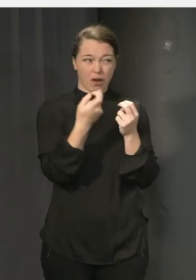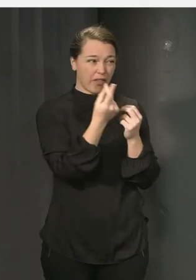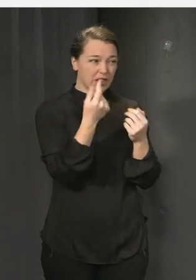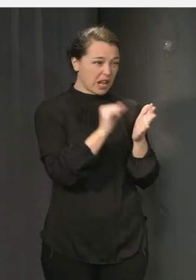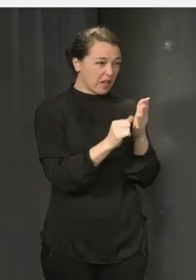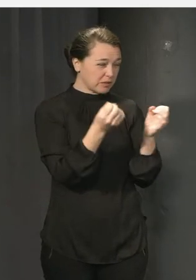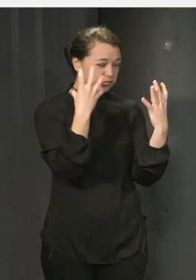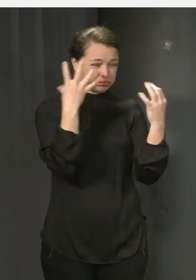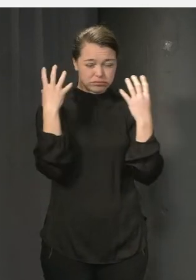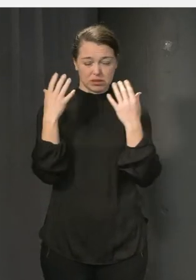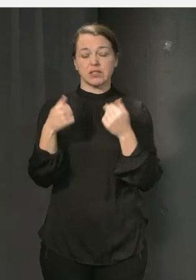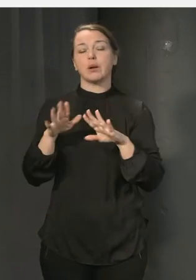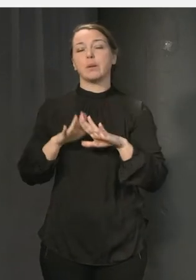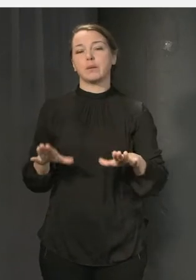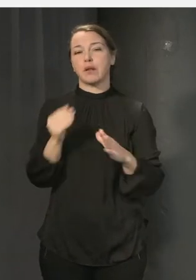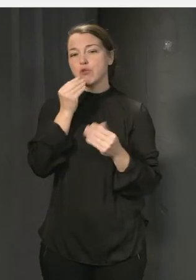elever.